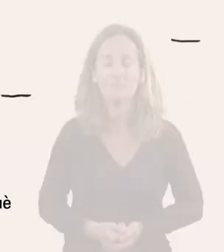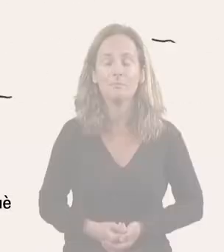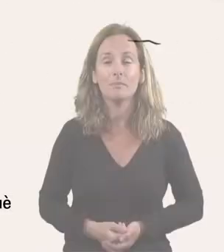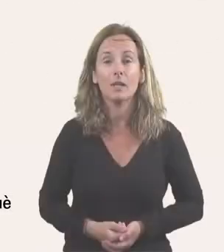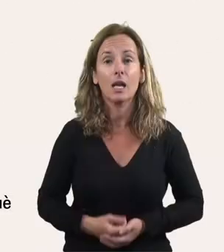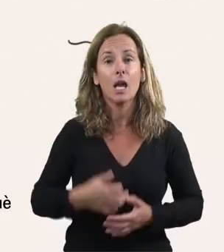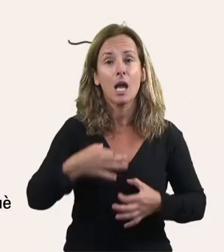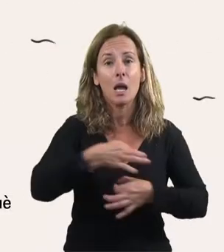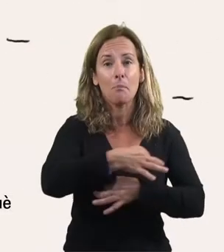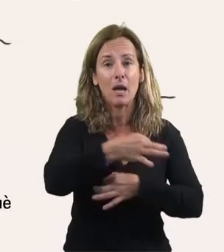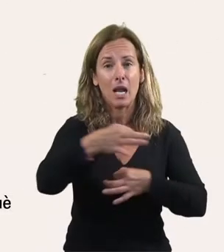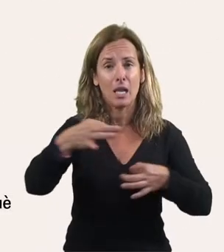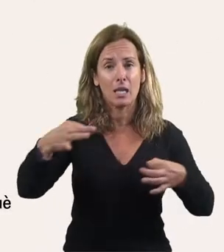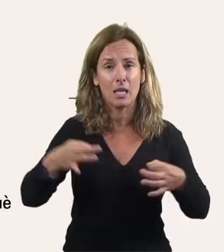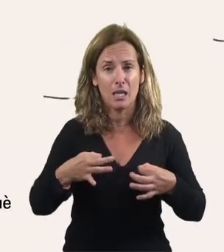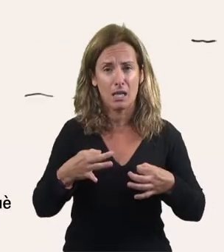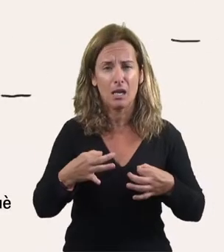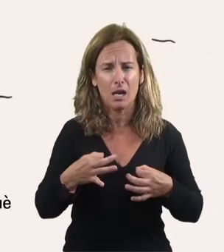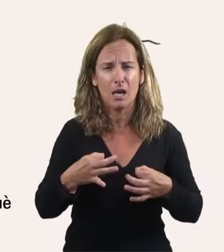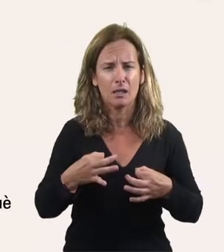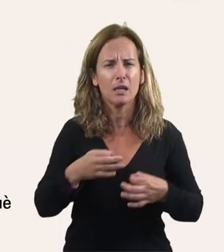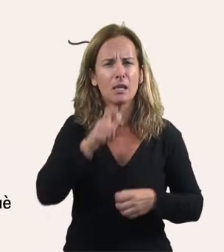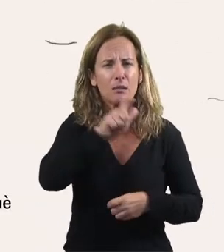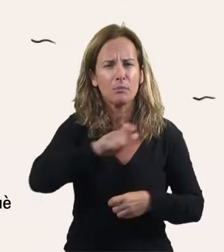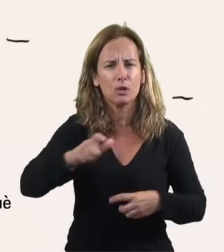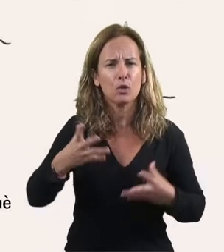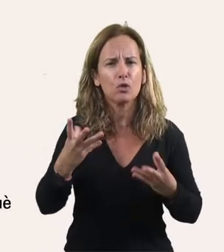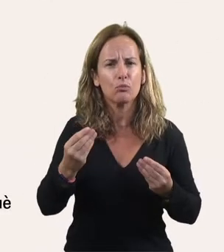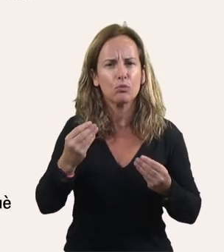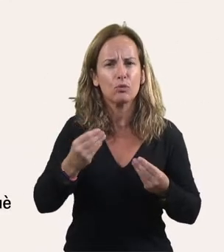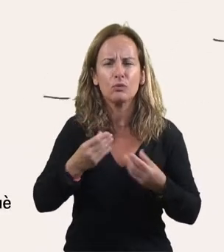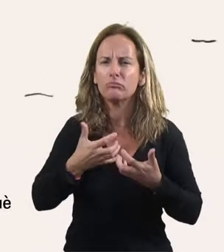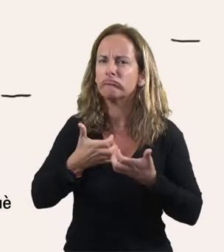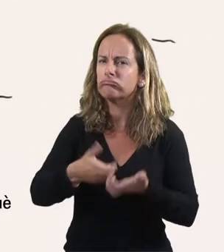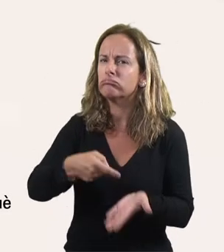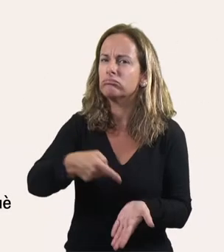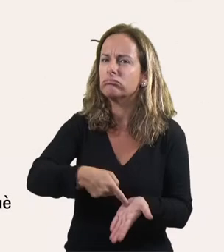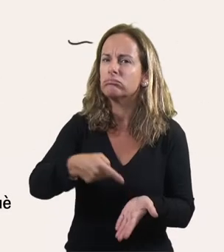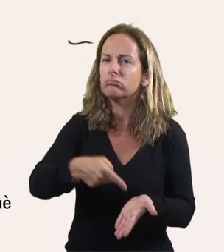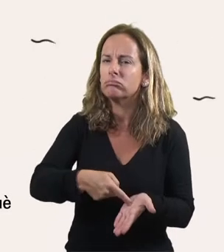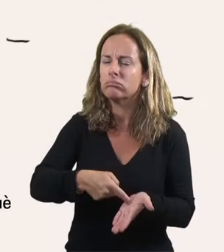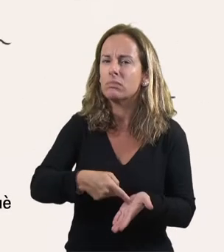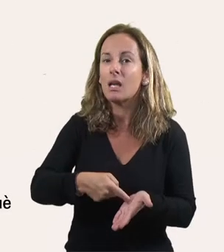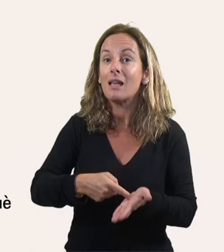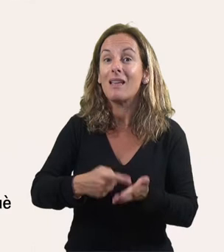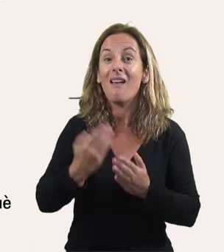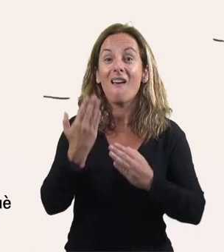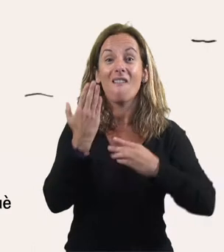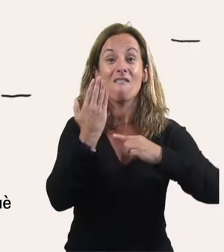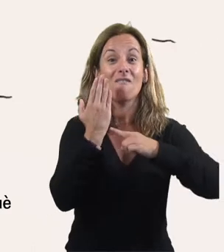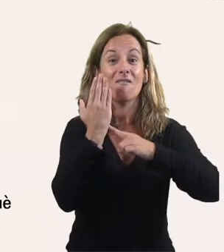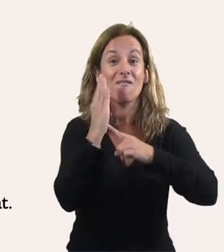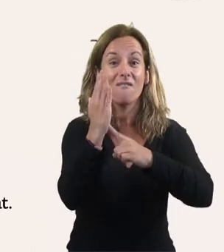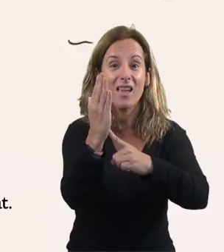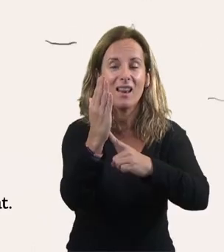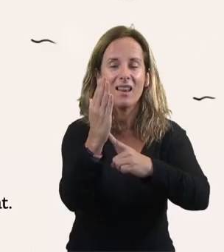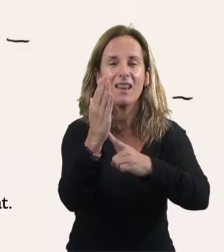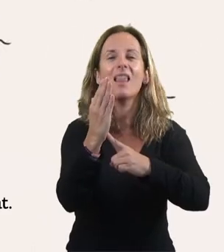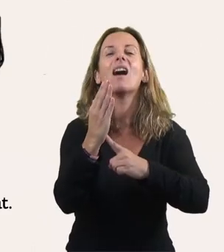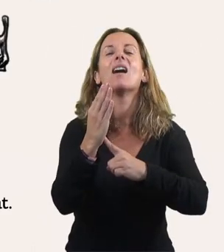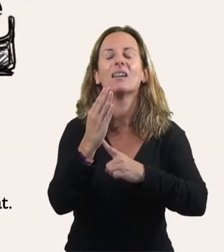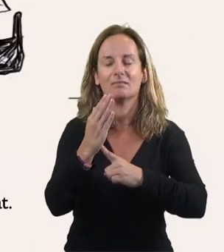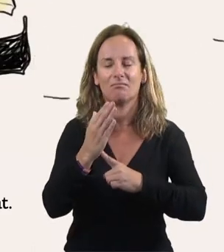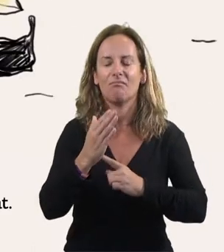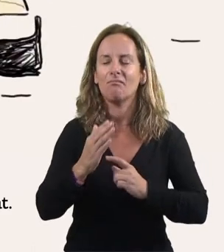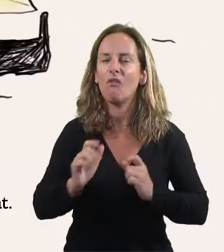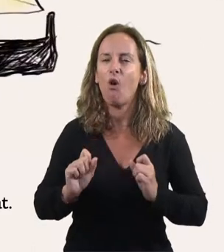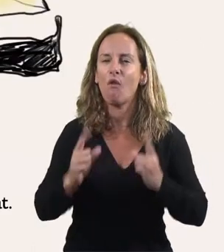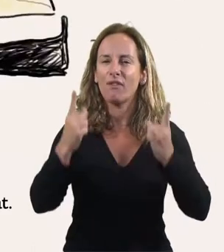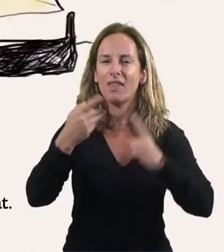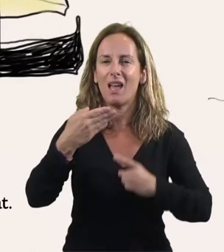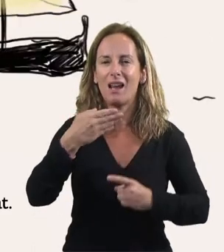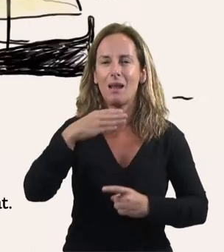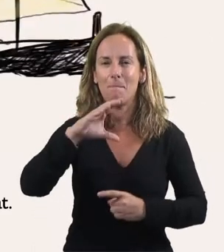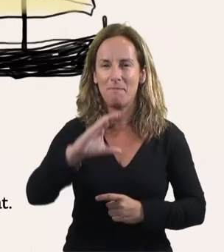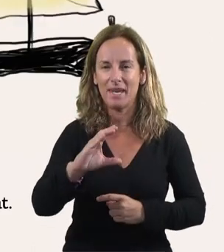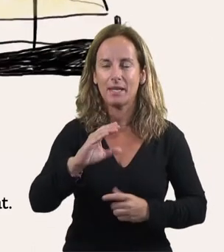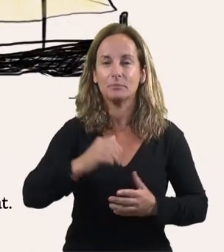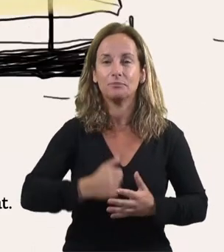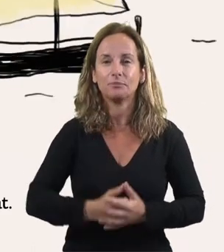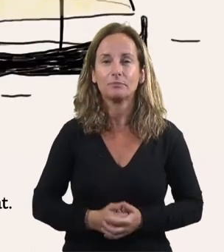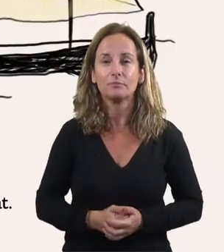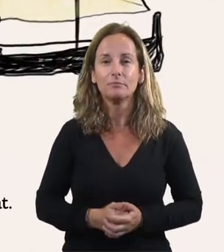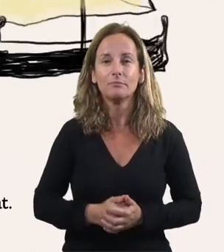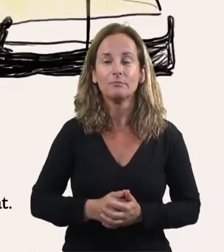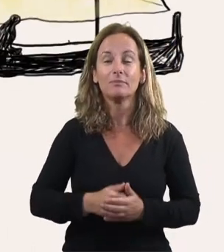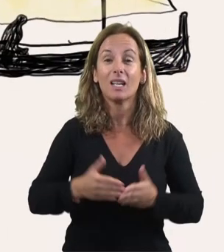A casa nostra, moltes persones lluiten perquè es declari bé d'interès cultural i material la balaiatina i la pràctica d'aquesta